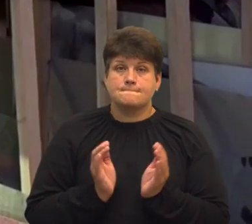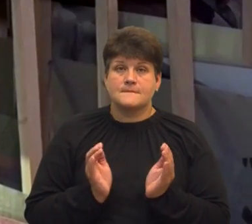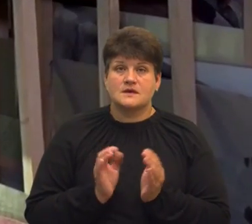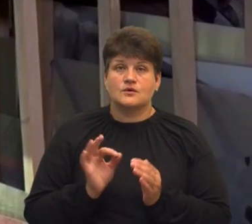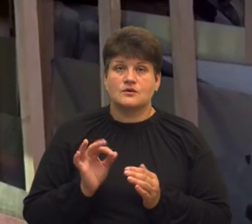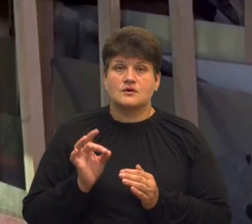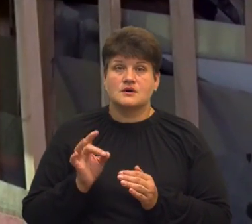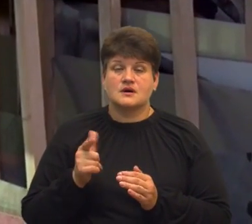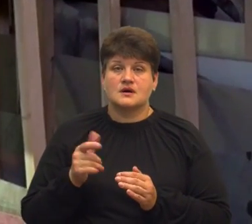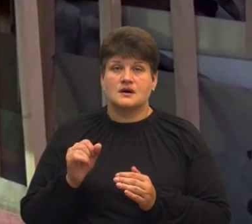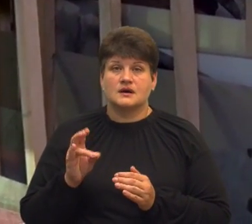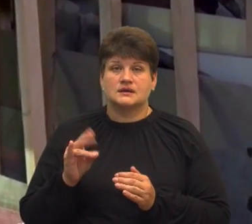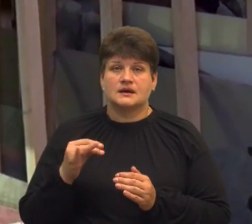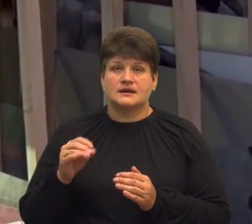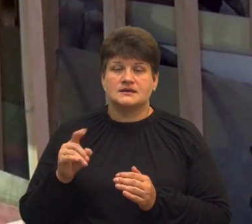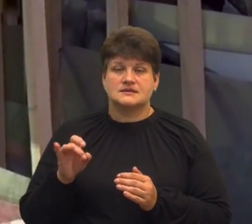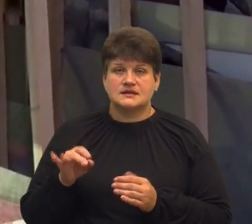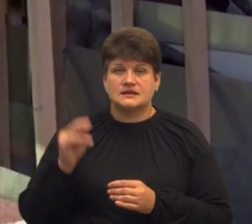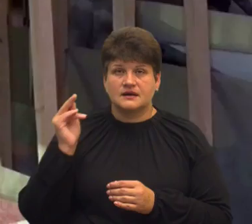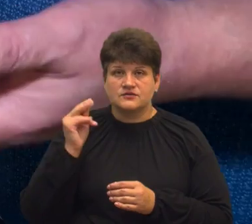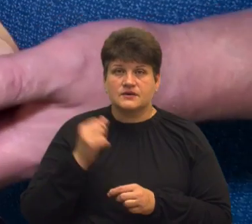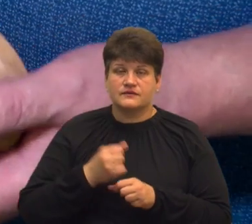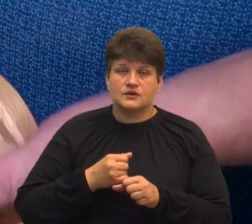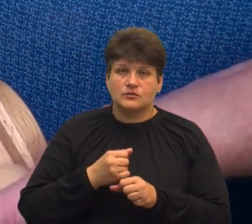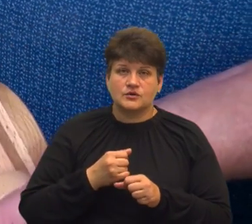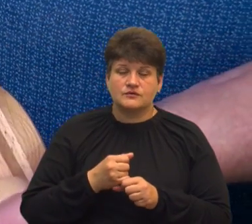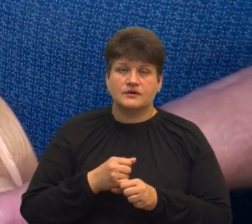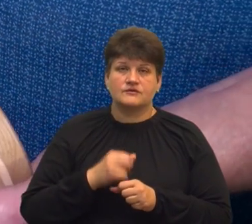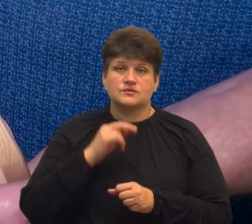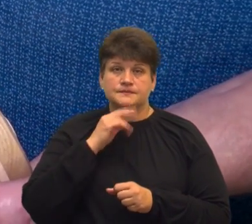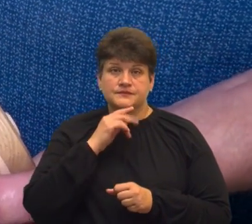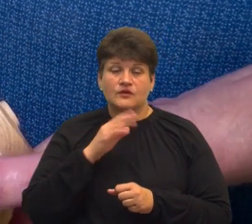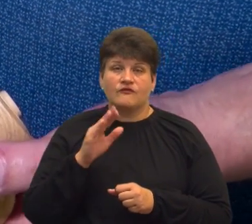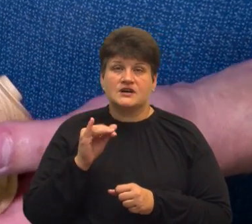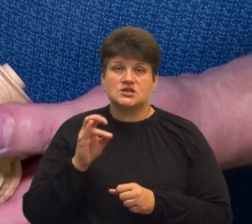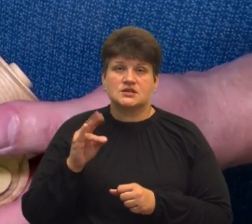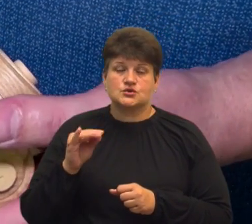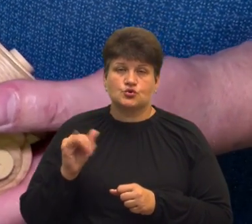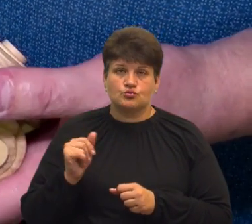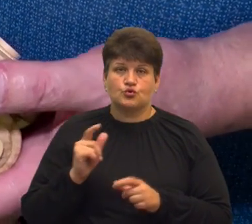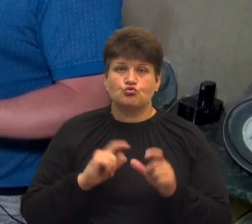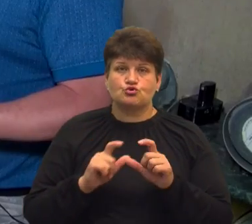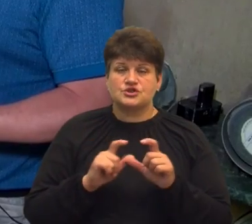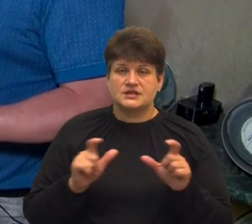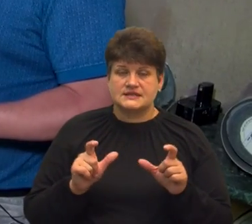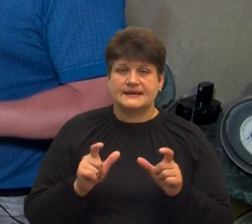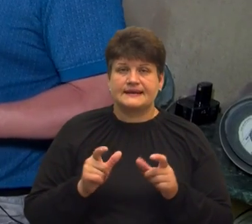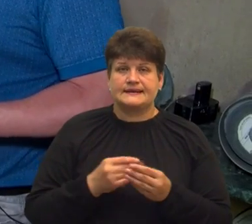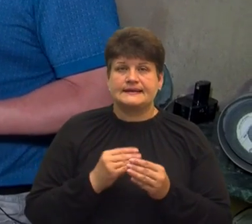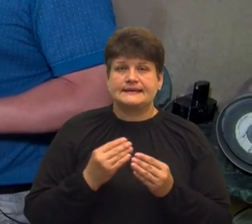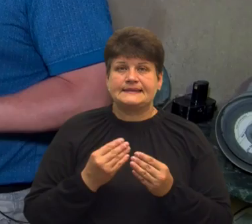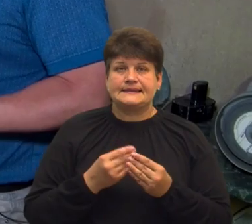Олександр розповідає, навчався і працював на Буковині, у Вижницькому училищі декоративно-прикладного мистецтва.